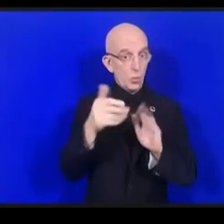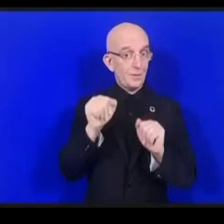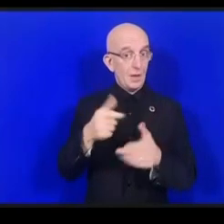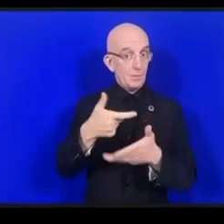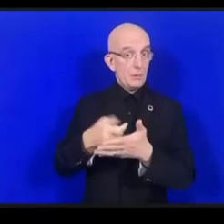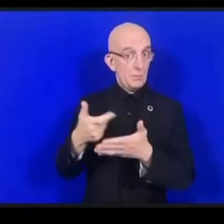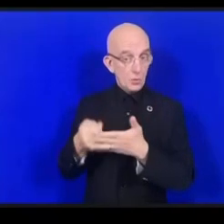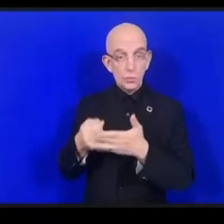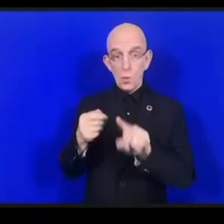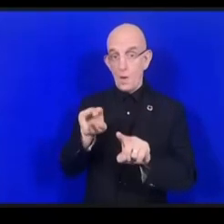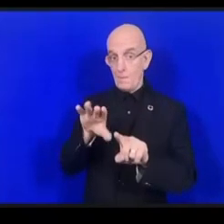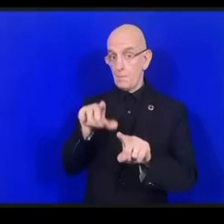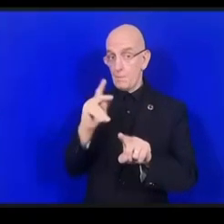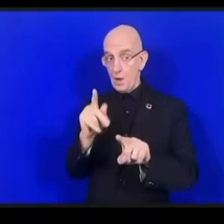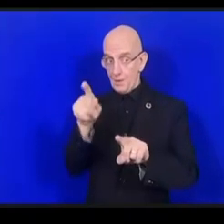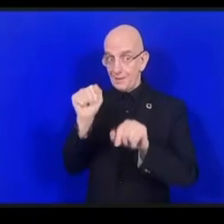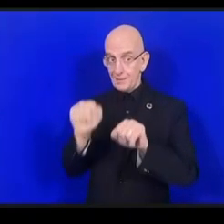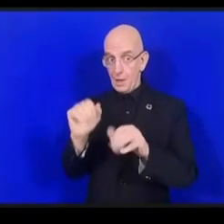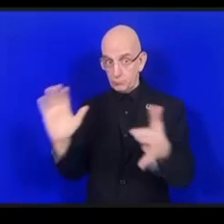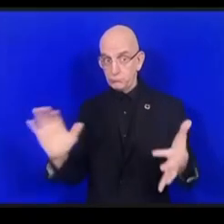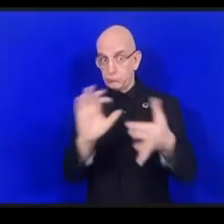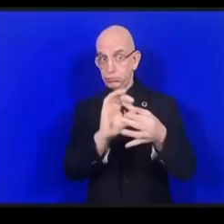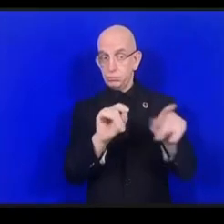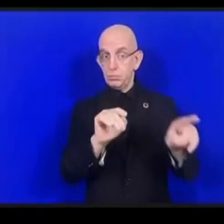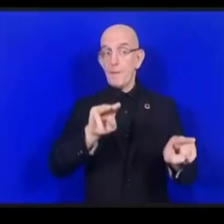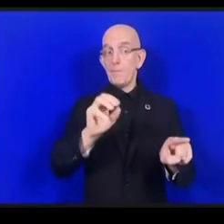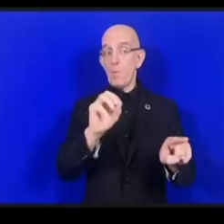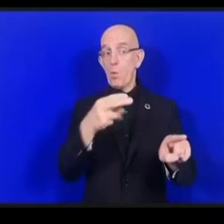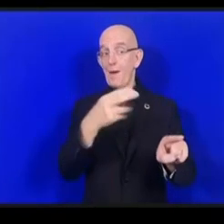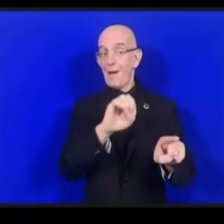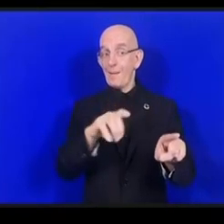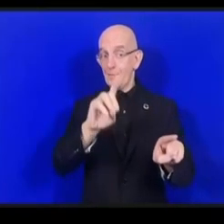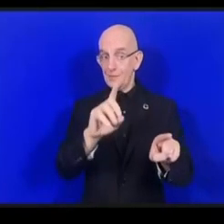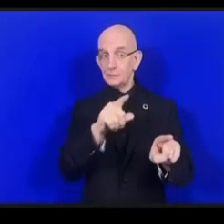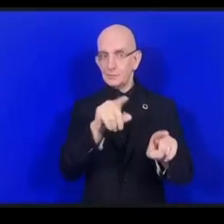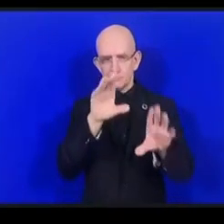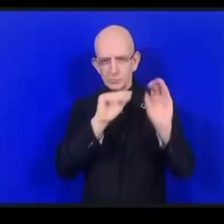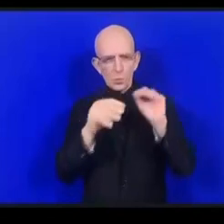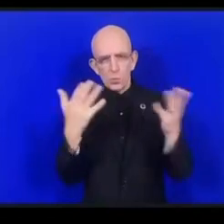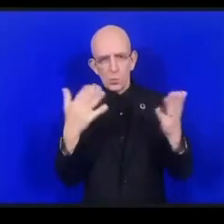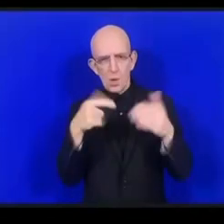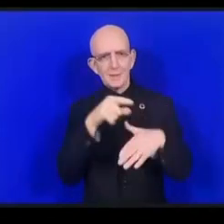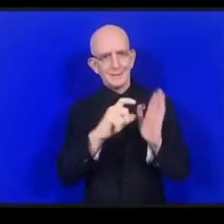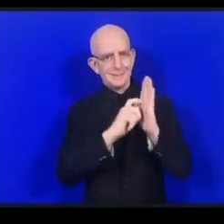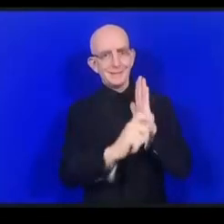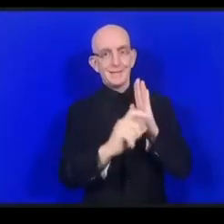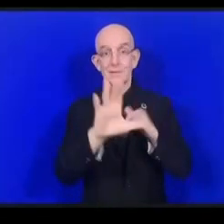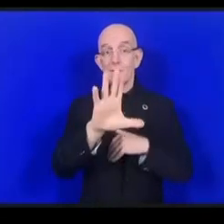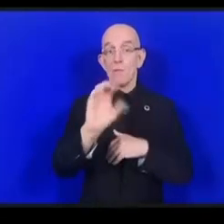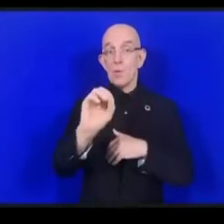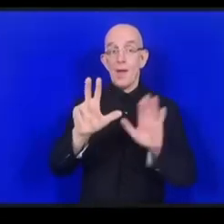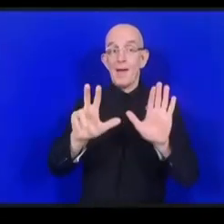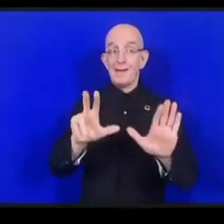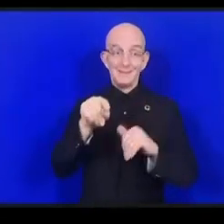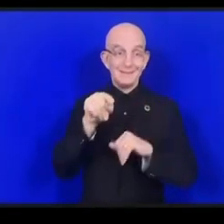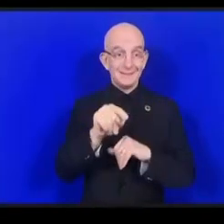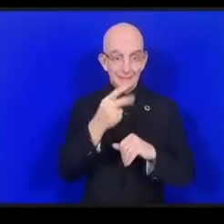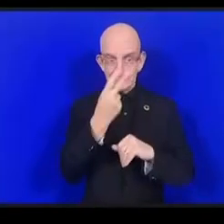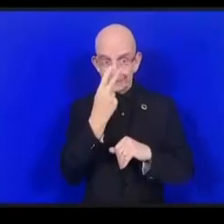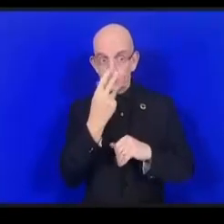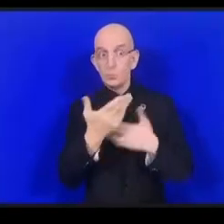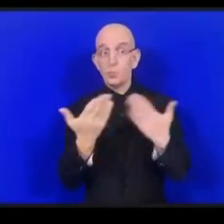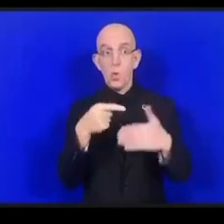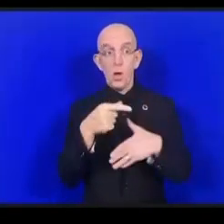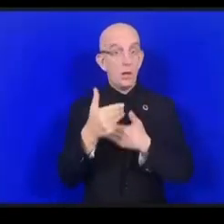يتحاور مع ماركوس حتى نرى إذا كان يمكن أيضا تطبيق هذا القسم 508 على